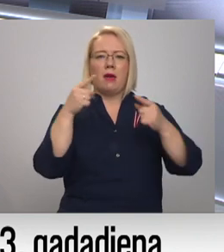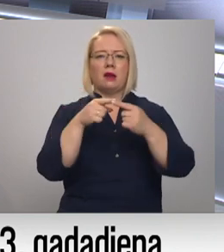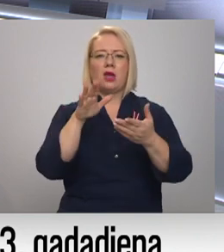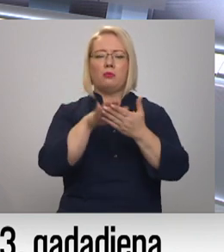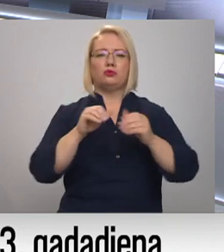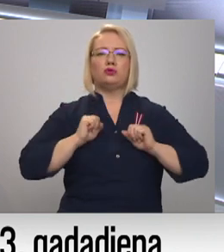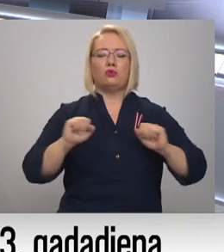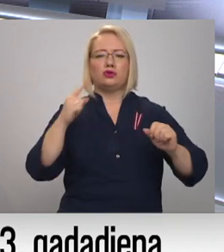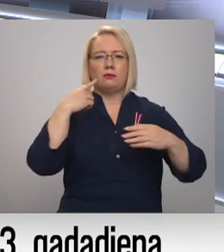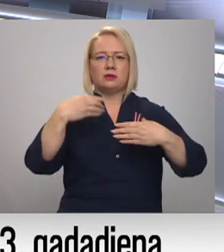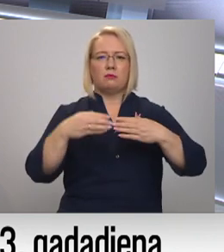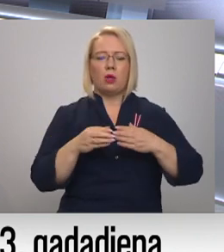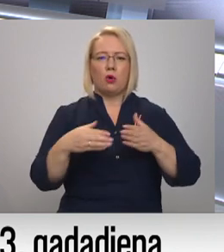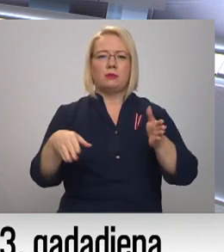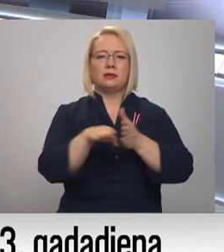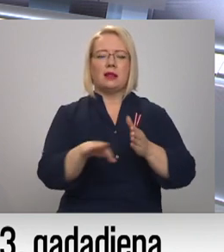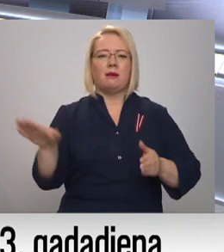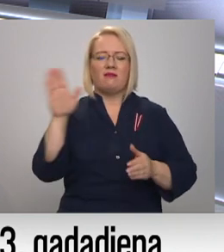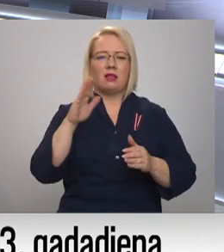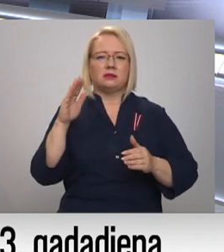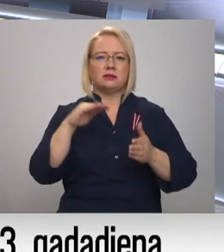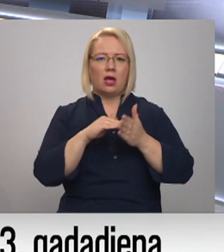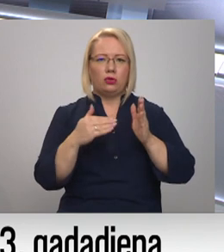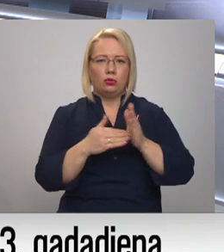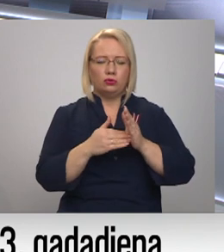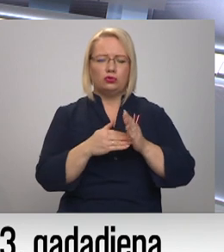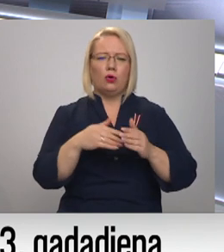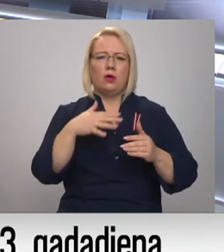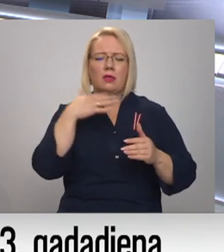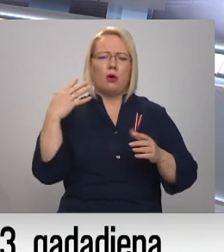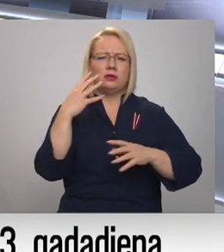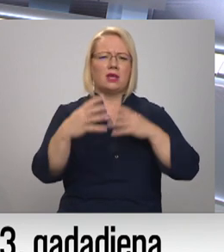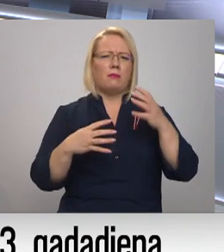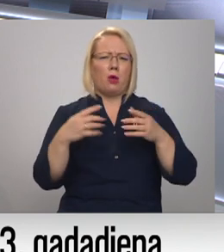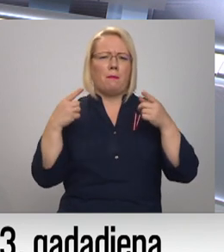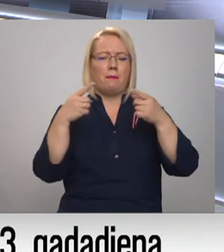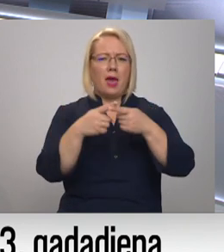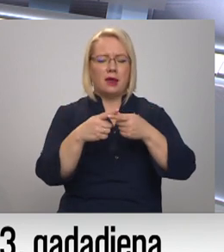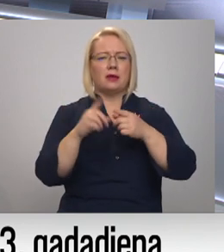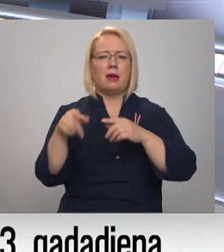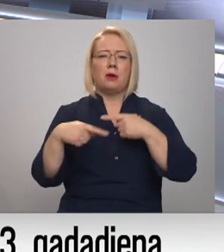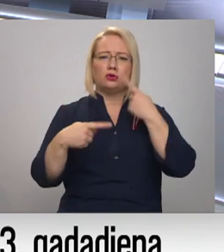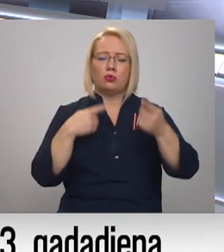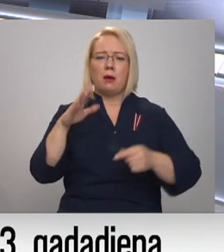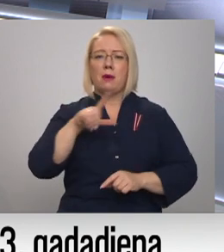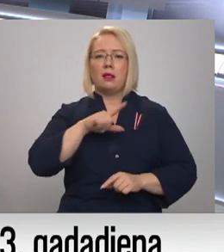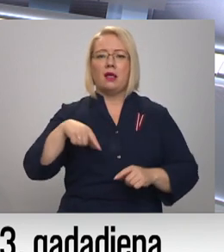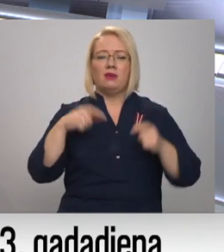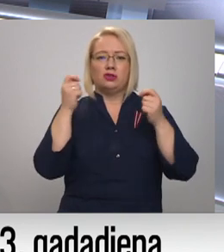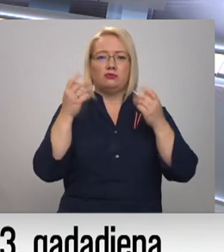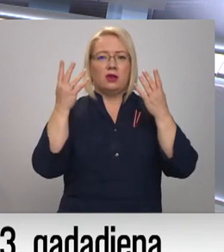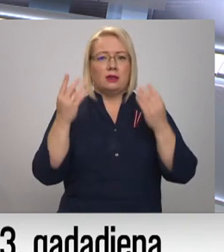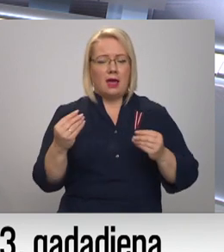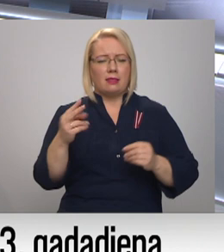dalību valstu statusu. Tas būs vēlēšanās 25. gadā. Diezgan liela startautiska mērķa. Ja mēs pie Latvijas dzimšanas dienas vēl sarunas noslēgumu